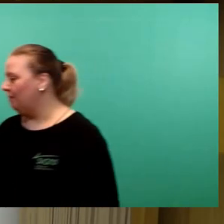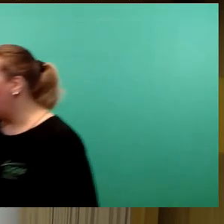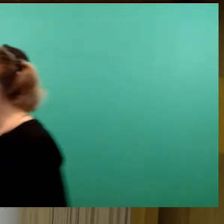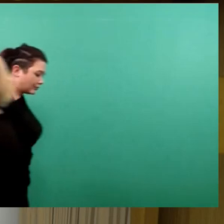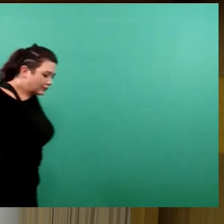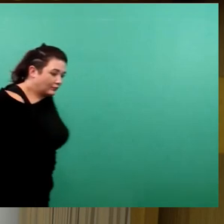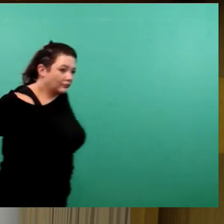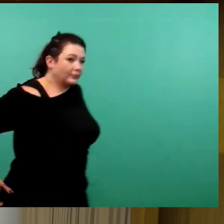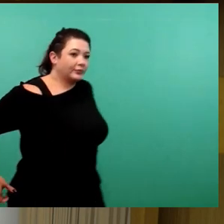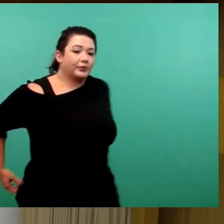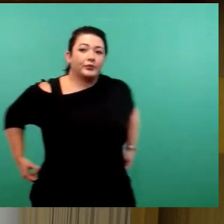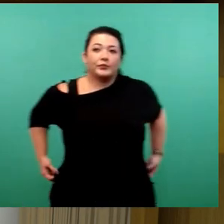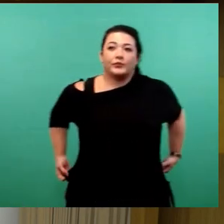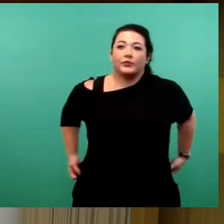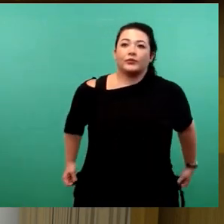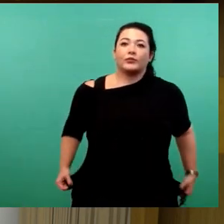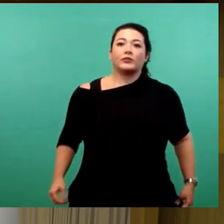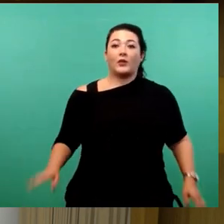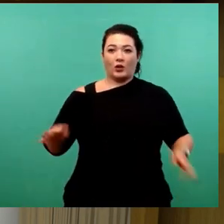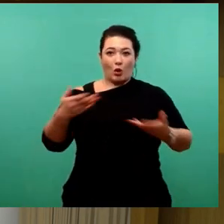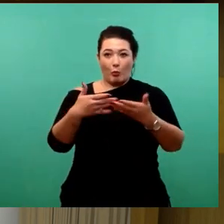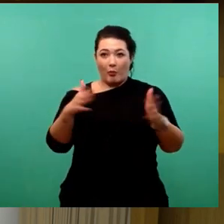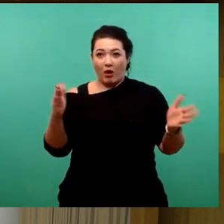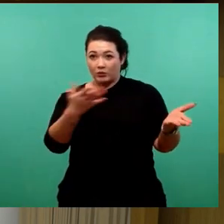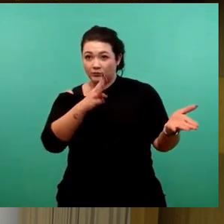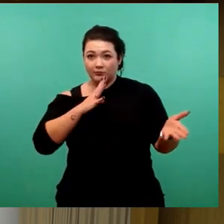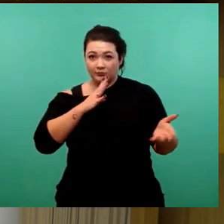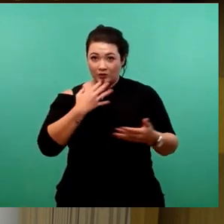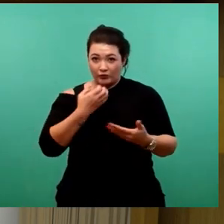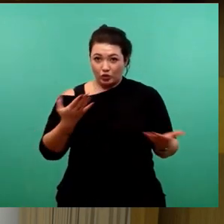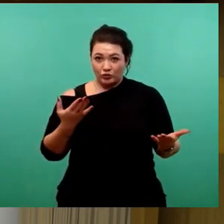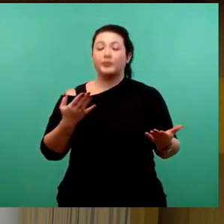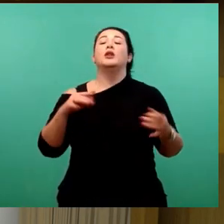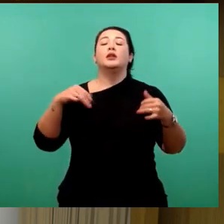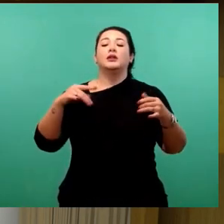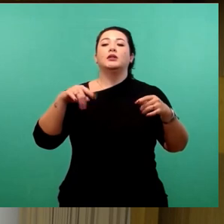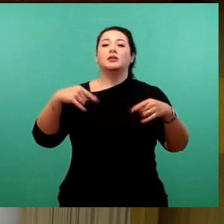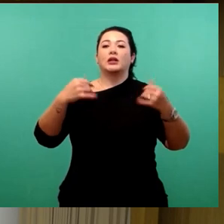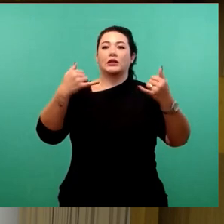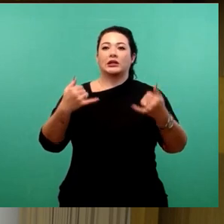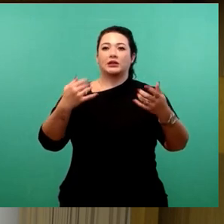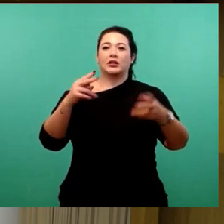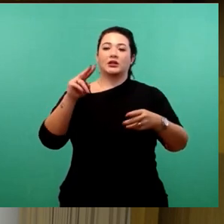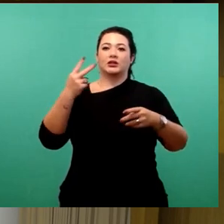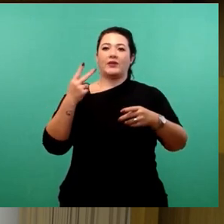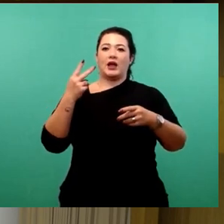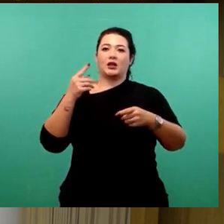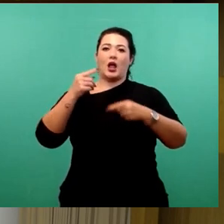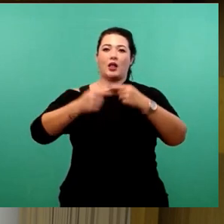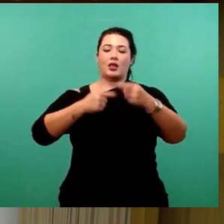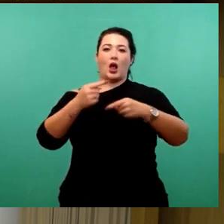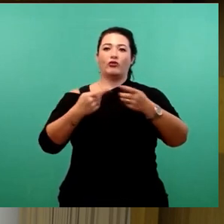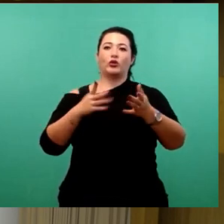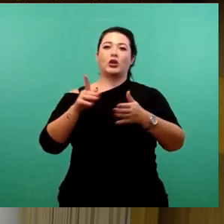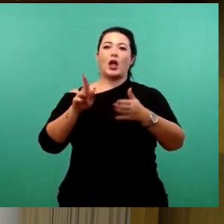So, weitere Wortmeldungen sehe ich nicht. Dann nehme ich den zweiten Anlauf zur Abstimmung. Wir haben einen